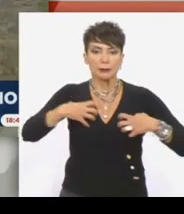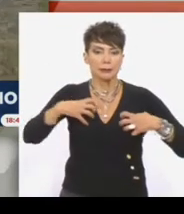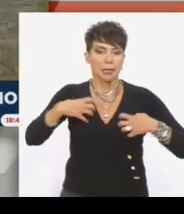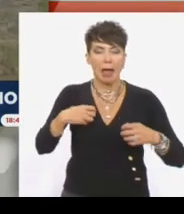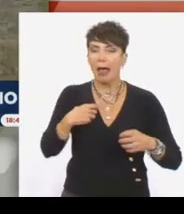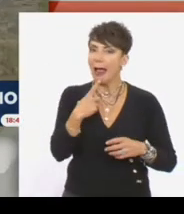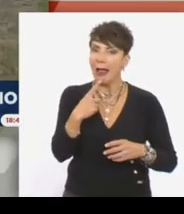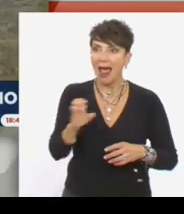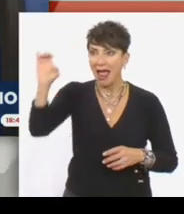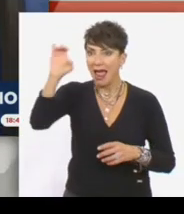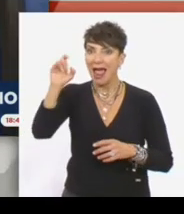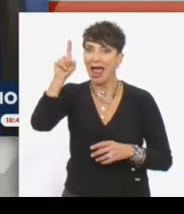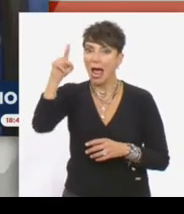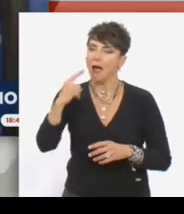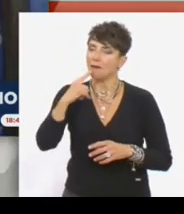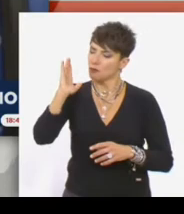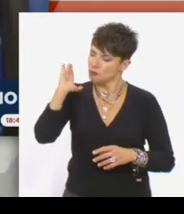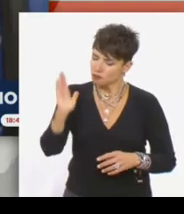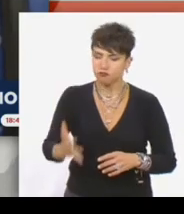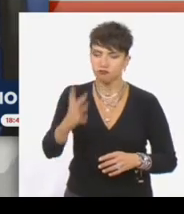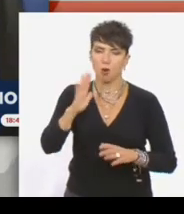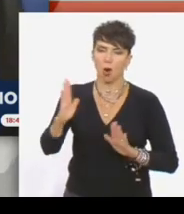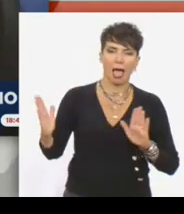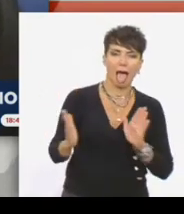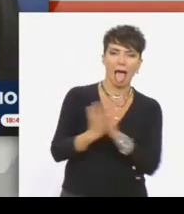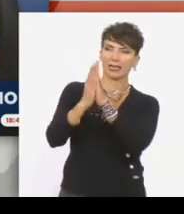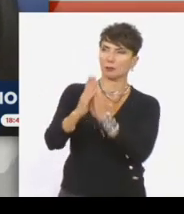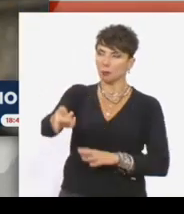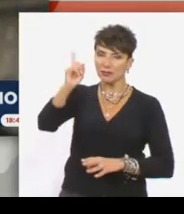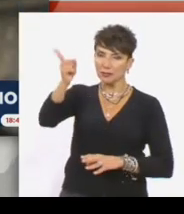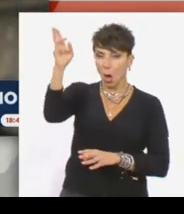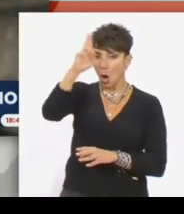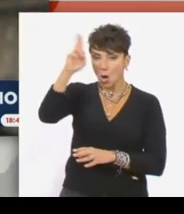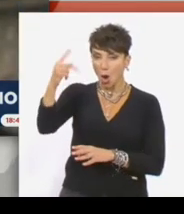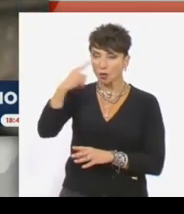Ευρώπη θα μπορέσει να αντιμετωπίσει την πίεση της Ρωσίας χωρίς να αναγκαστεί να πληρώσει σε ρούβλια.